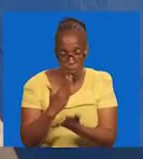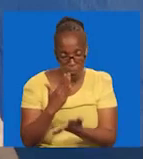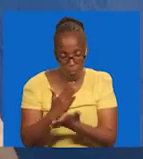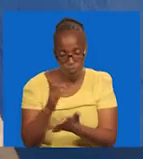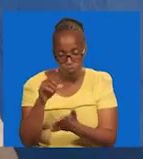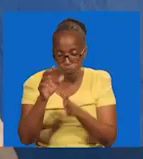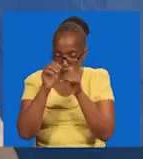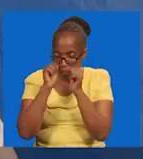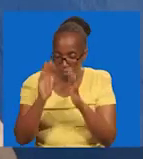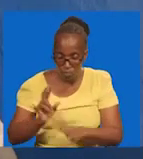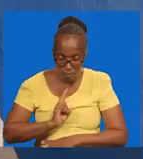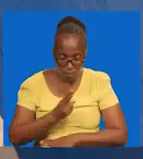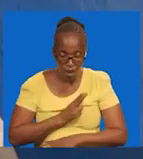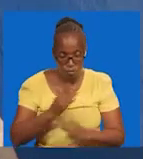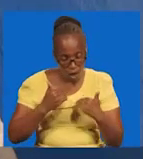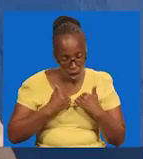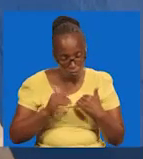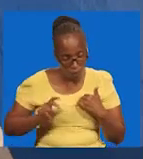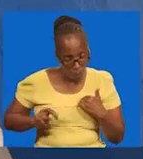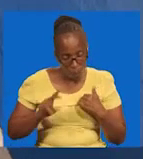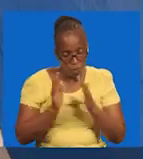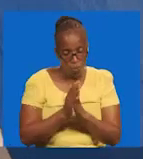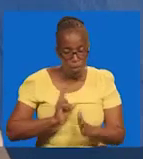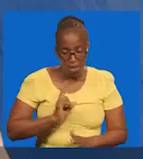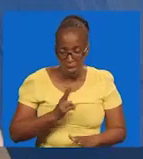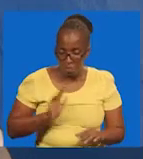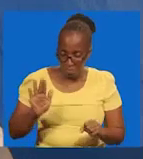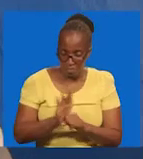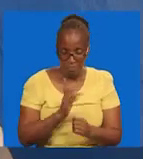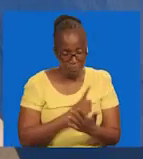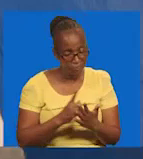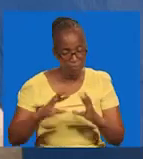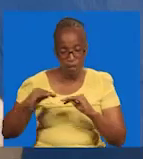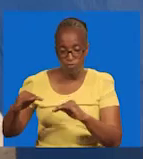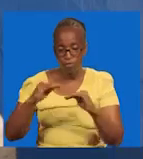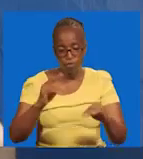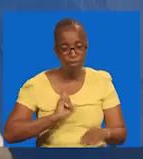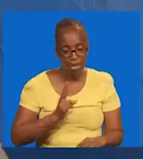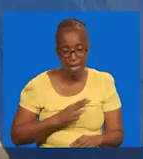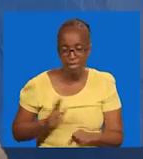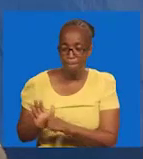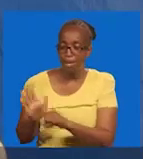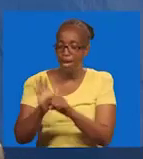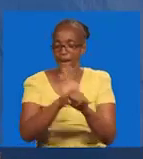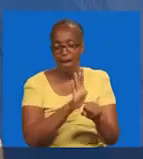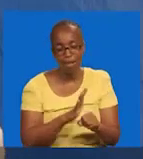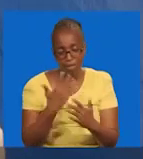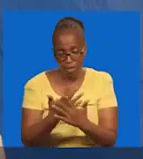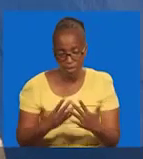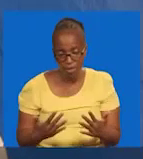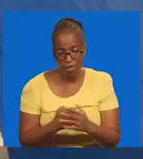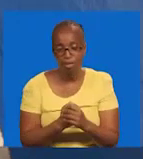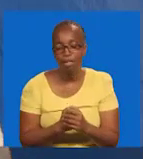Ni kweli umetubariki sana. Umeweza kutambia pa mwenye nasi iyo wiki yote. Ukatufundisha mengi. Yani